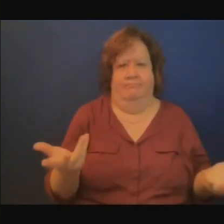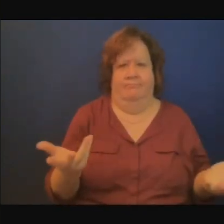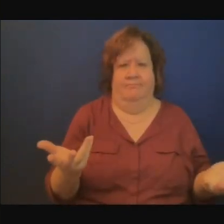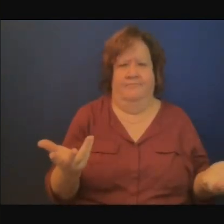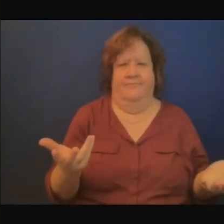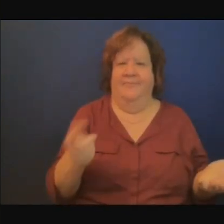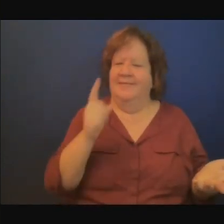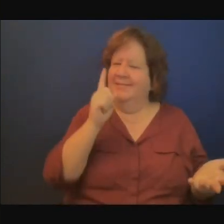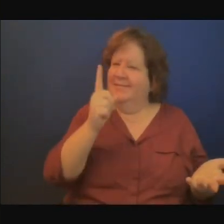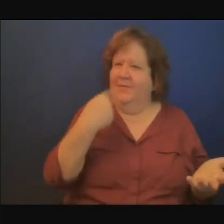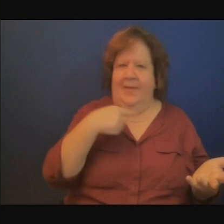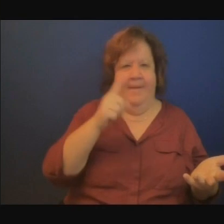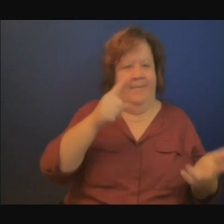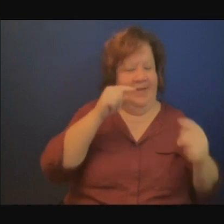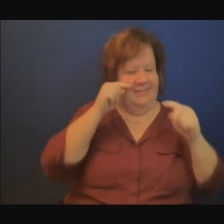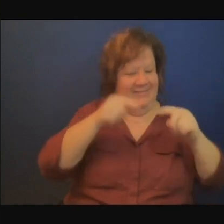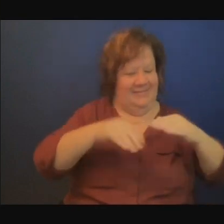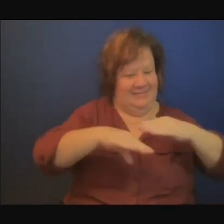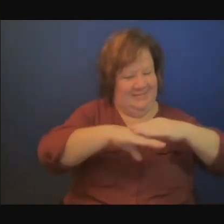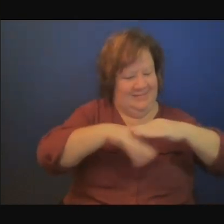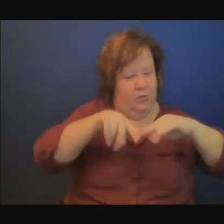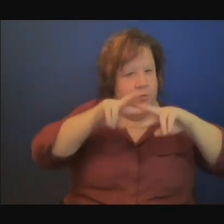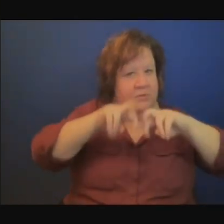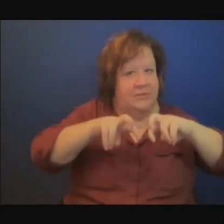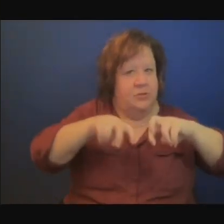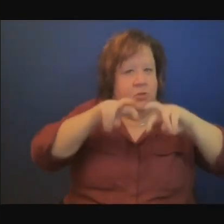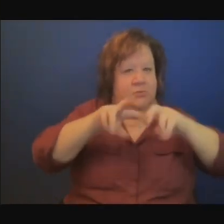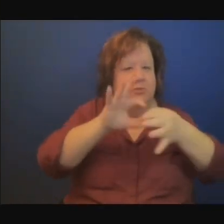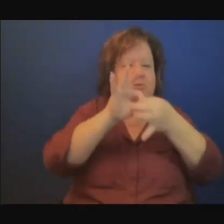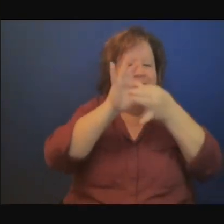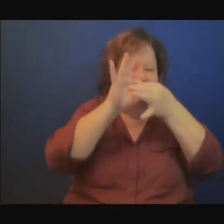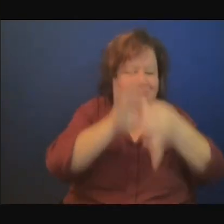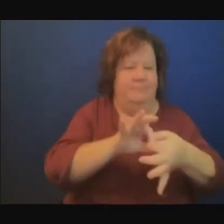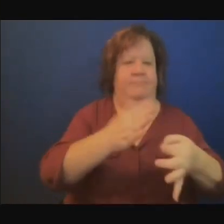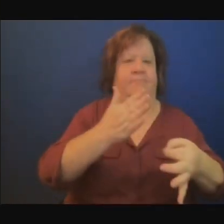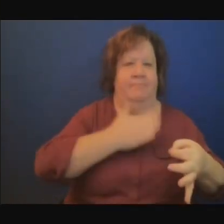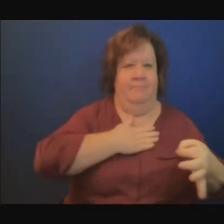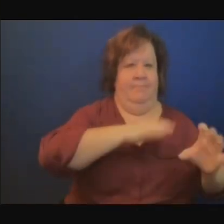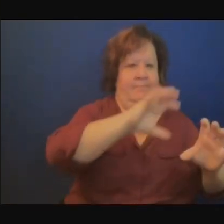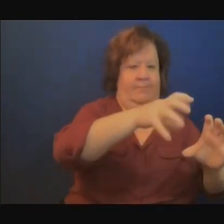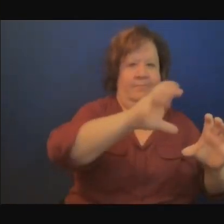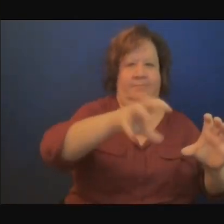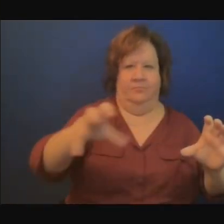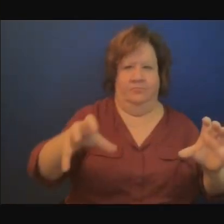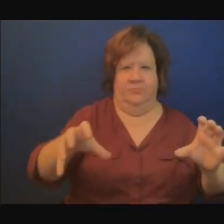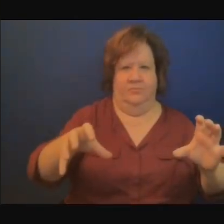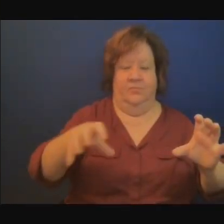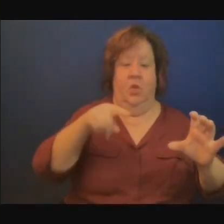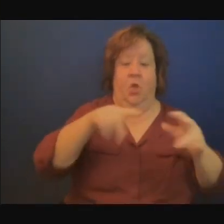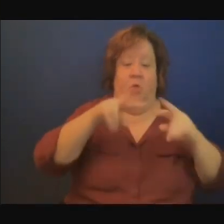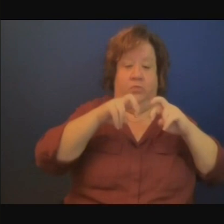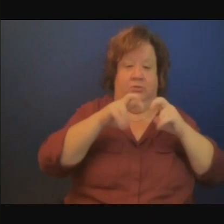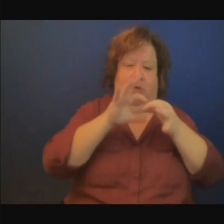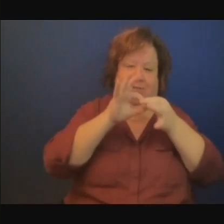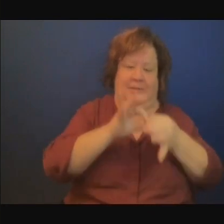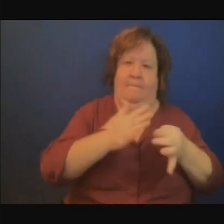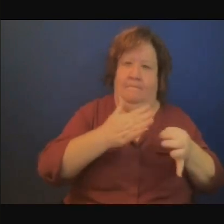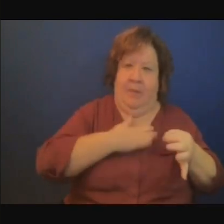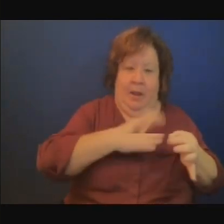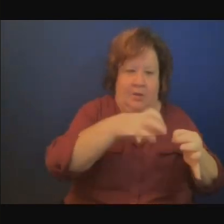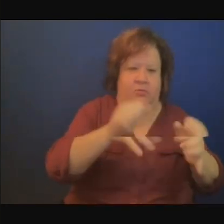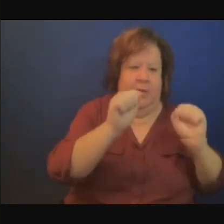c'est vraiment intéressant pour nous qui avons les cheveux blancs et qui avons eu la chance de voir